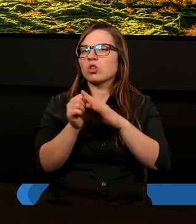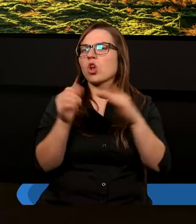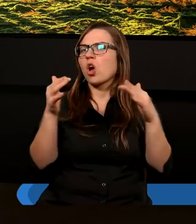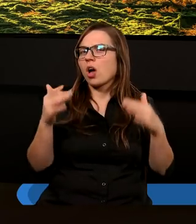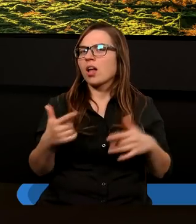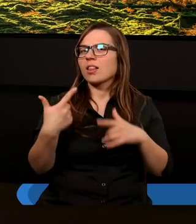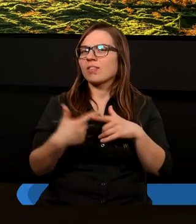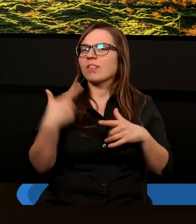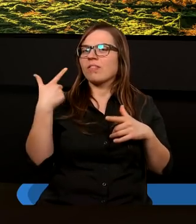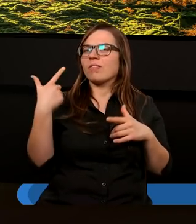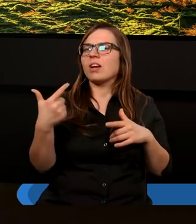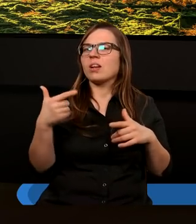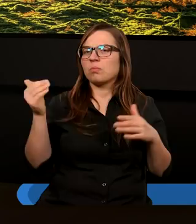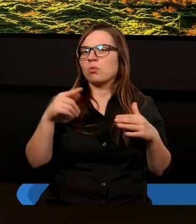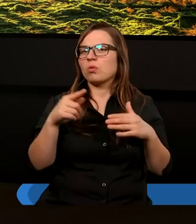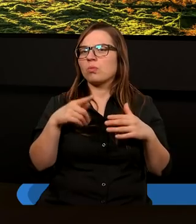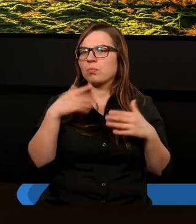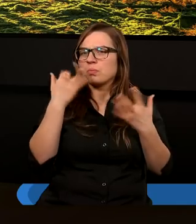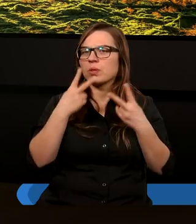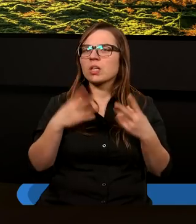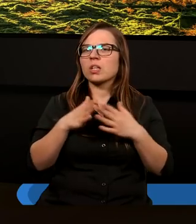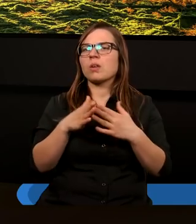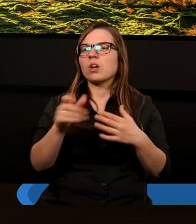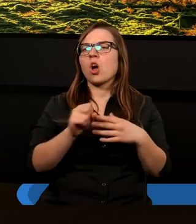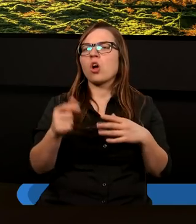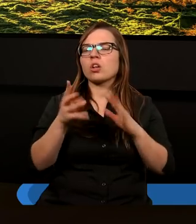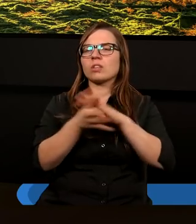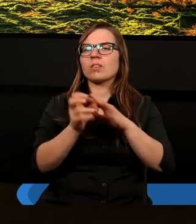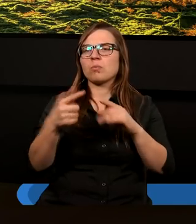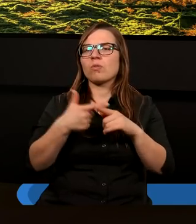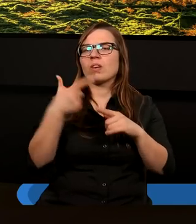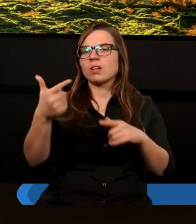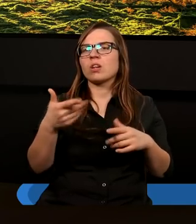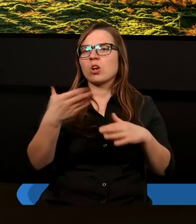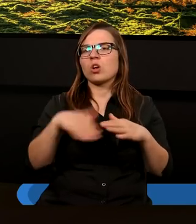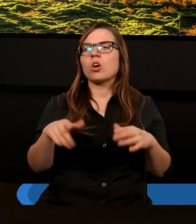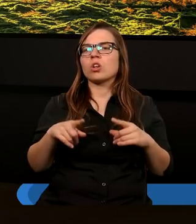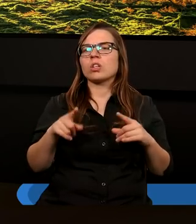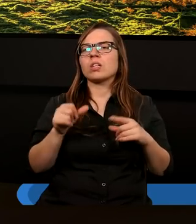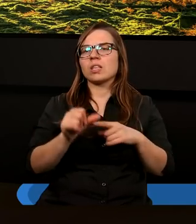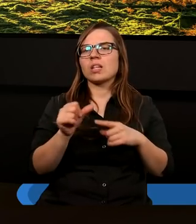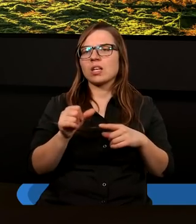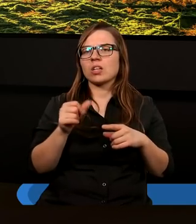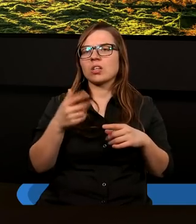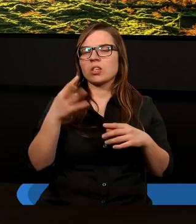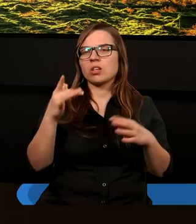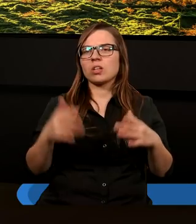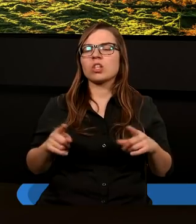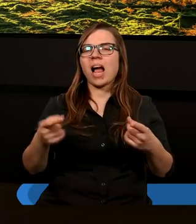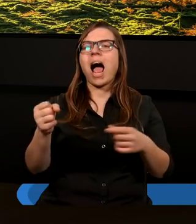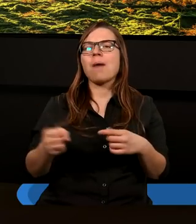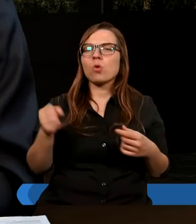dwadzieścia dwa. Może poproszę o odczytanie. Od dziewiętnaście po dwadzieścia dwa rozdział jedenasty dziejów